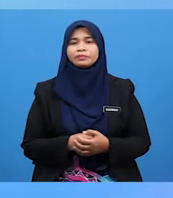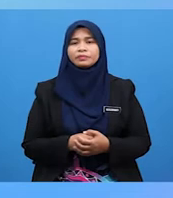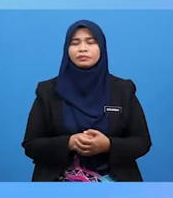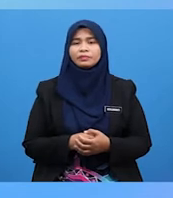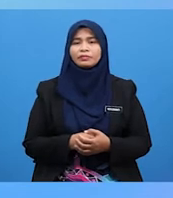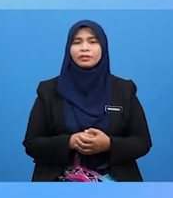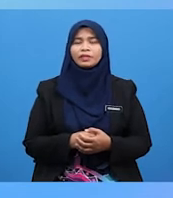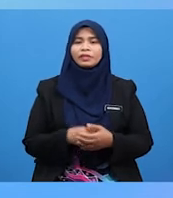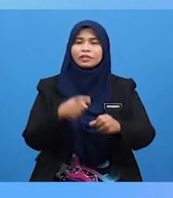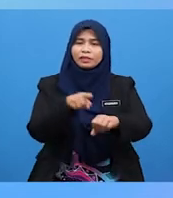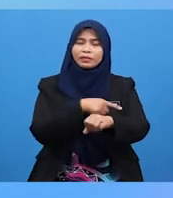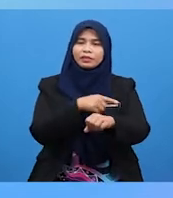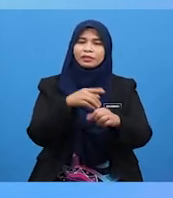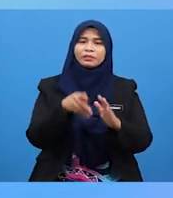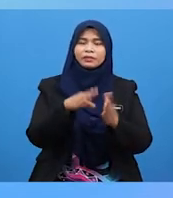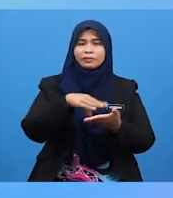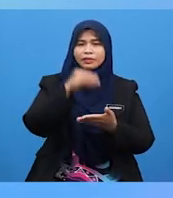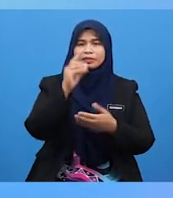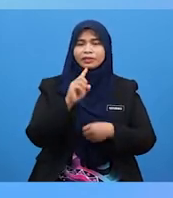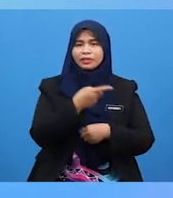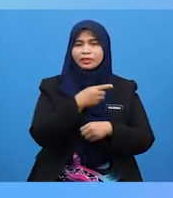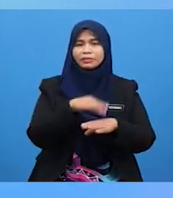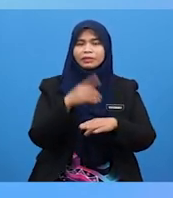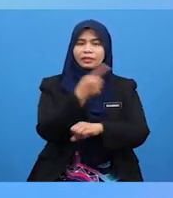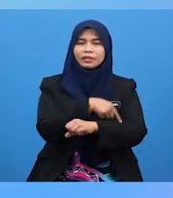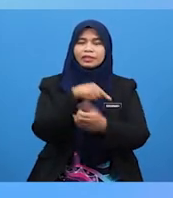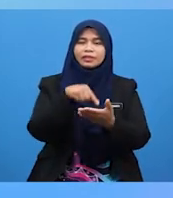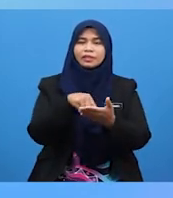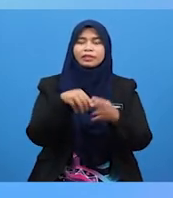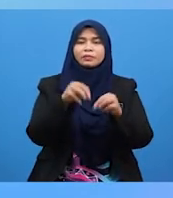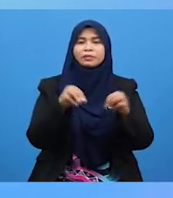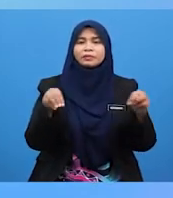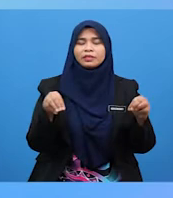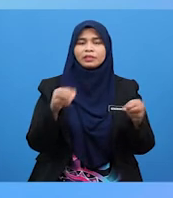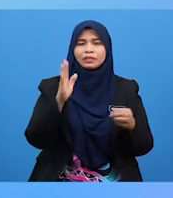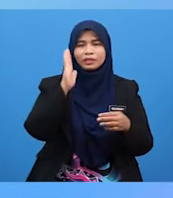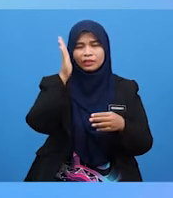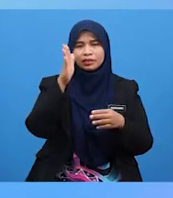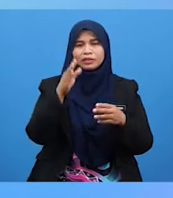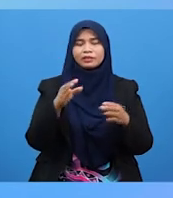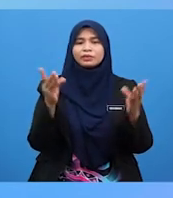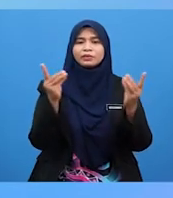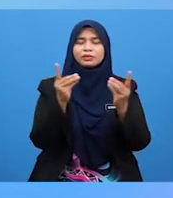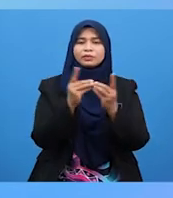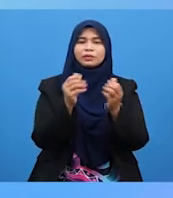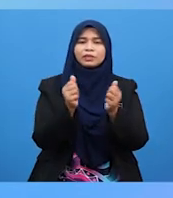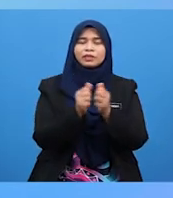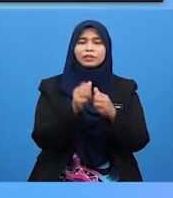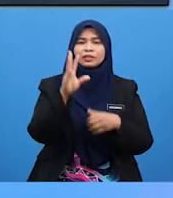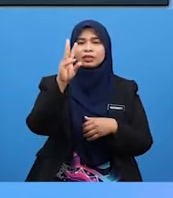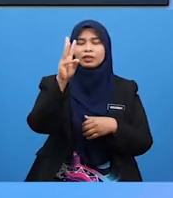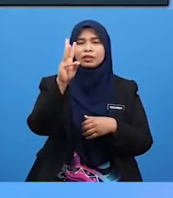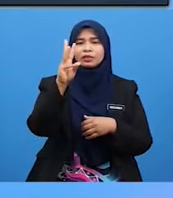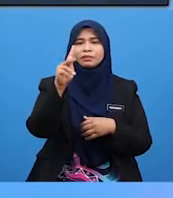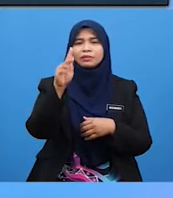Sepanjang pembelajaran kita pada hari ini Murid-murid akan jumpa dengan enam